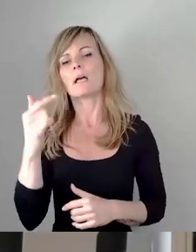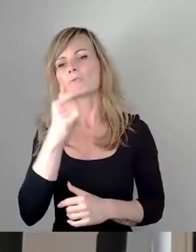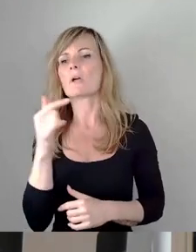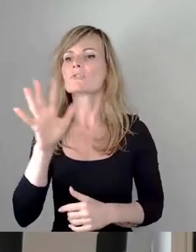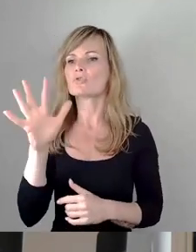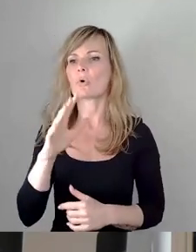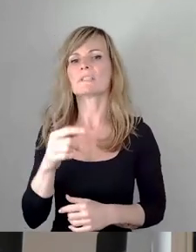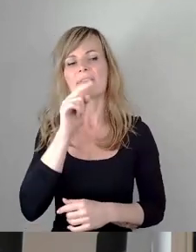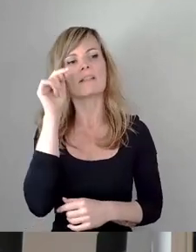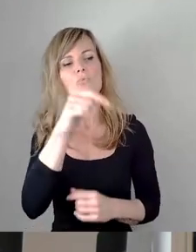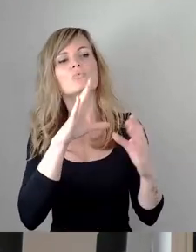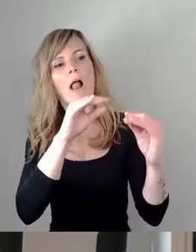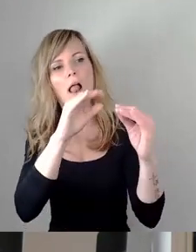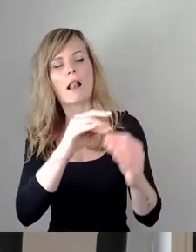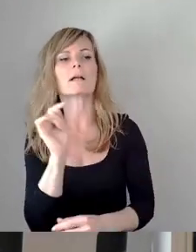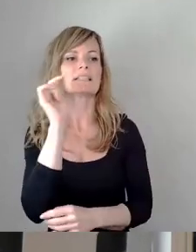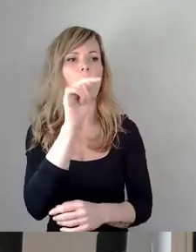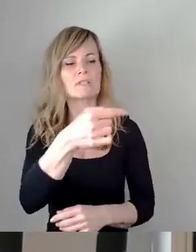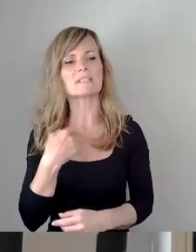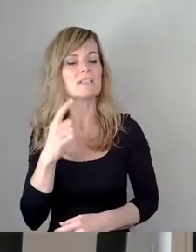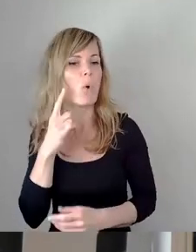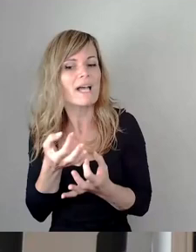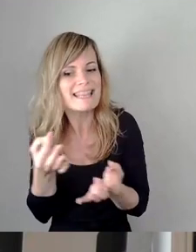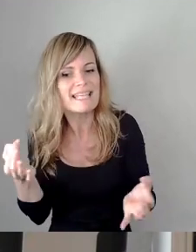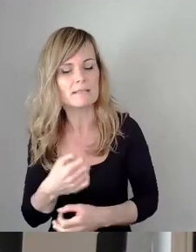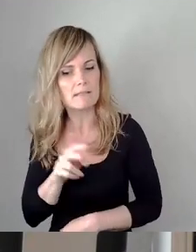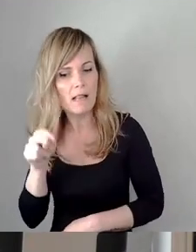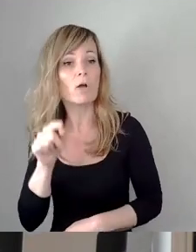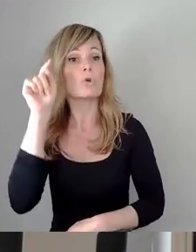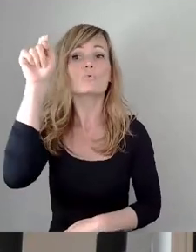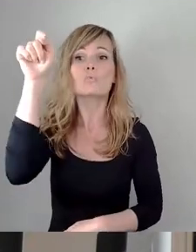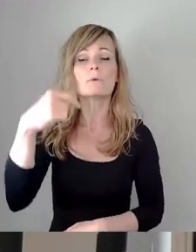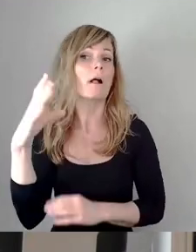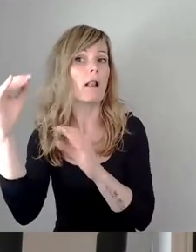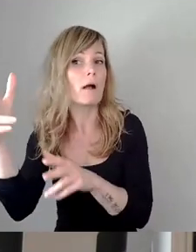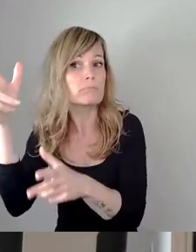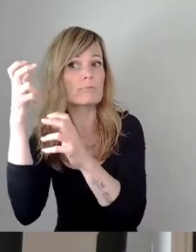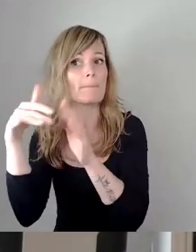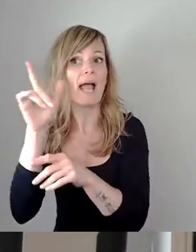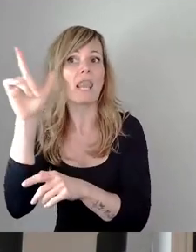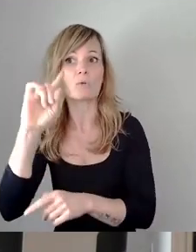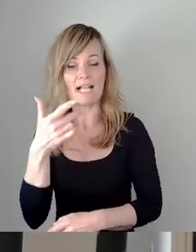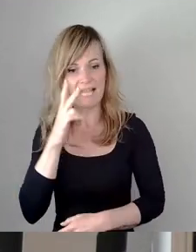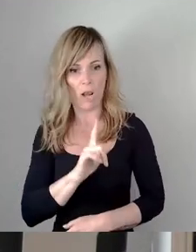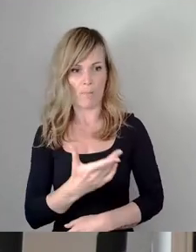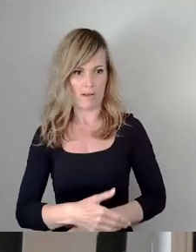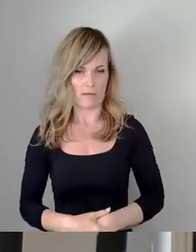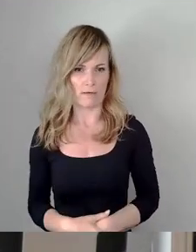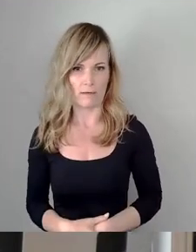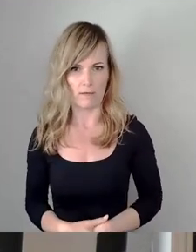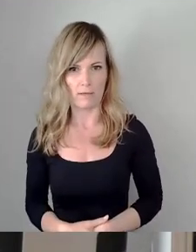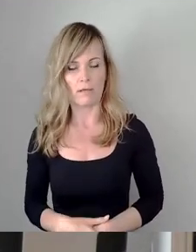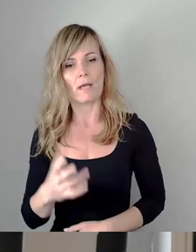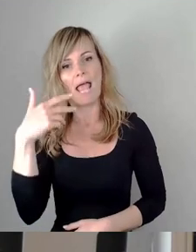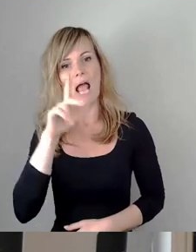draußen. Ich höre ja kaum was hier vorm. Mehr von dir, was du dort sprichst, als Herr Lommel. So, Herr Lommel, bitte.